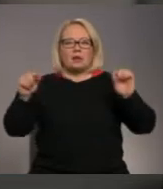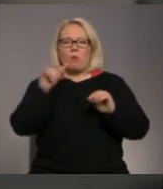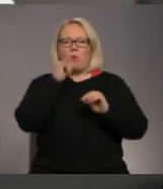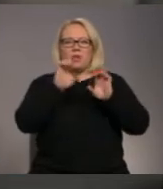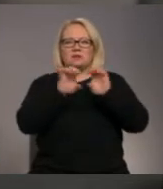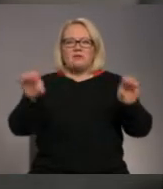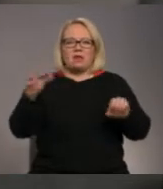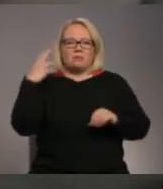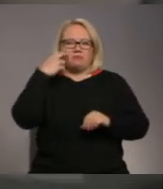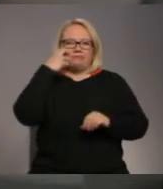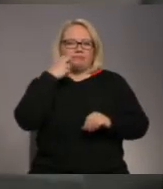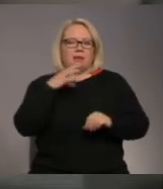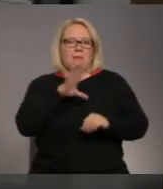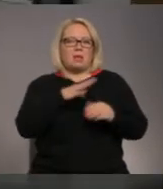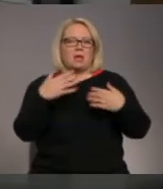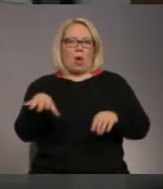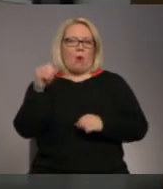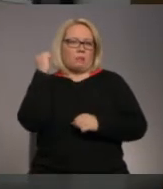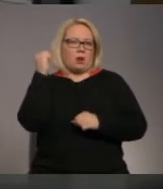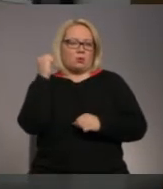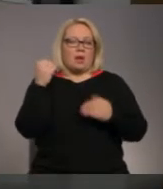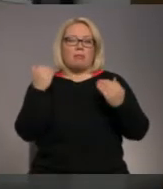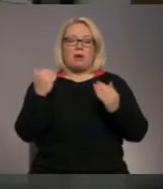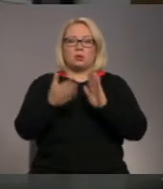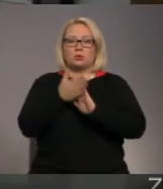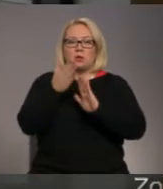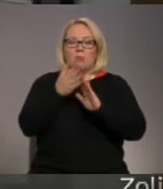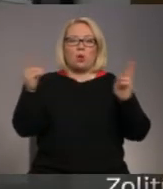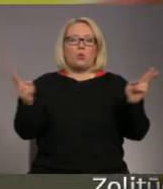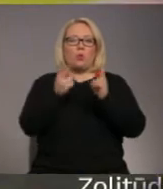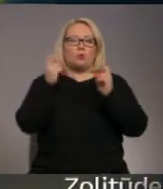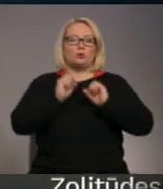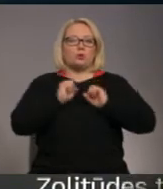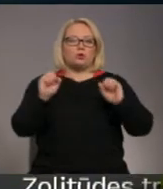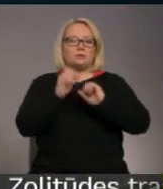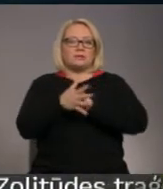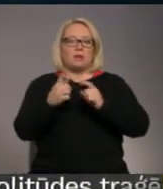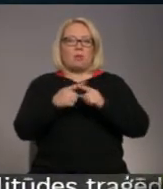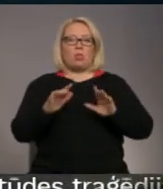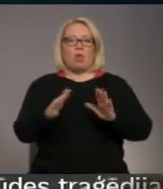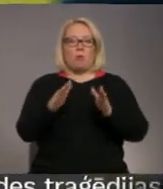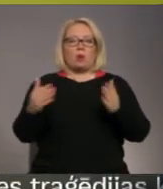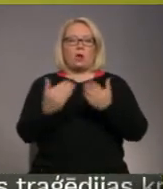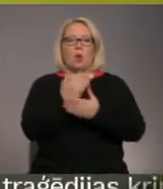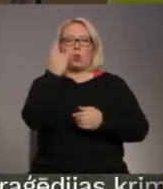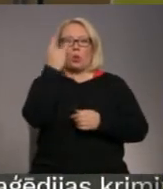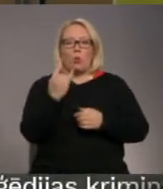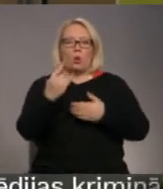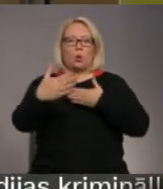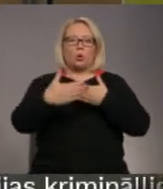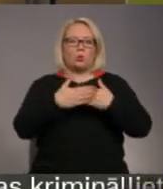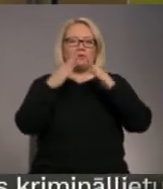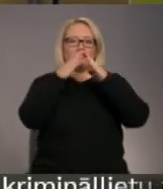nolietojušies, ka kļūp ar apdraudējumu. Nu ir arī uzlabotu uguns drošības sistēmu un apkure jauni logi durvis un jumts.